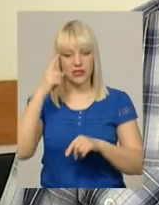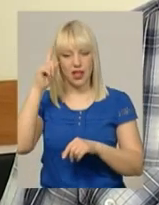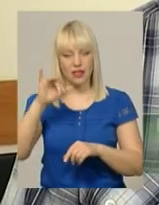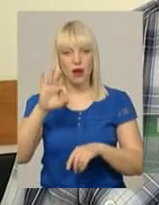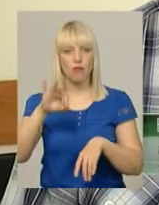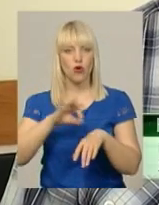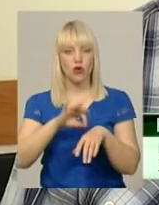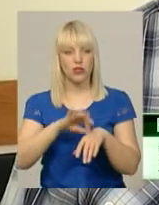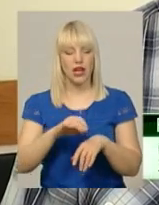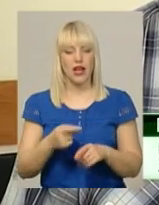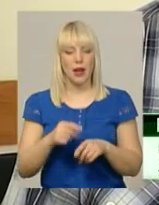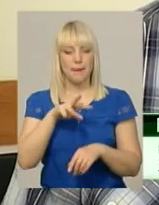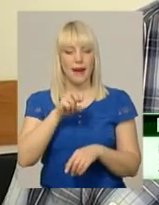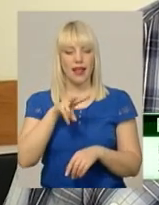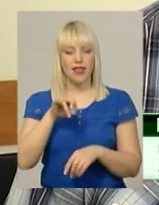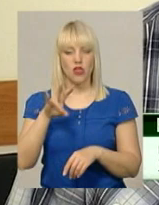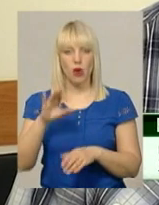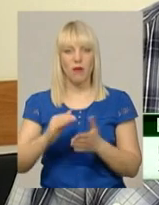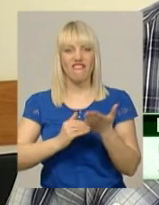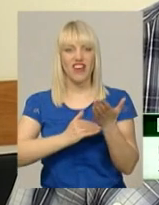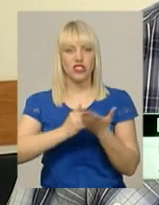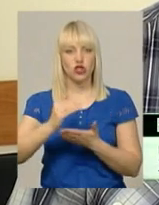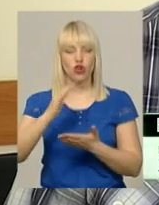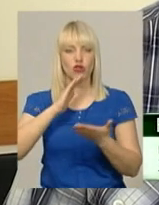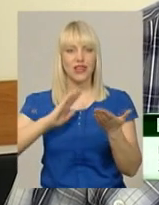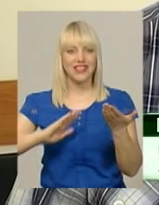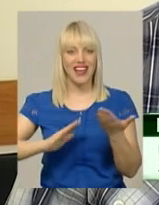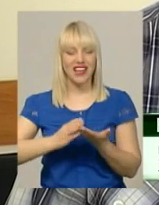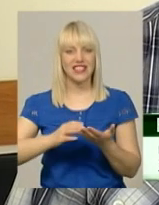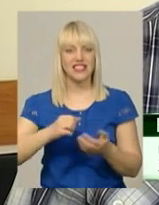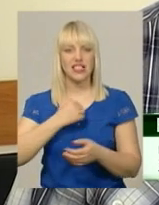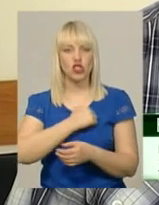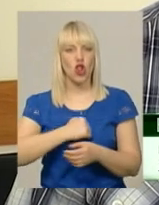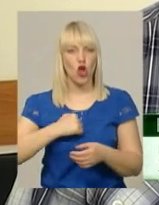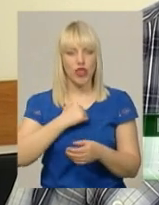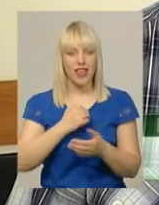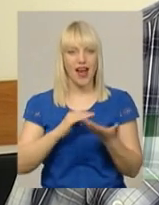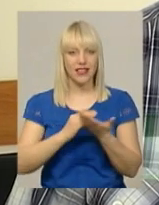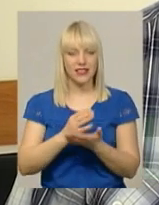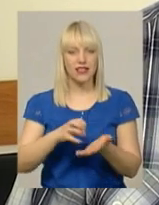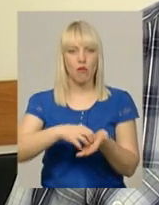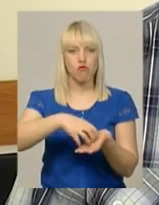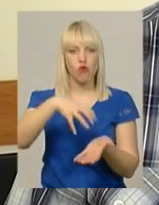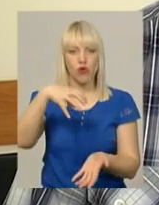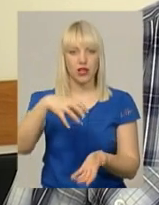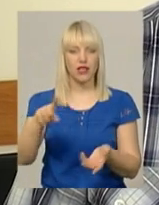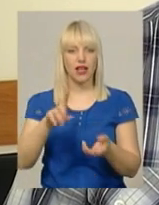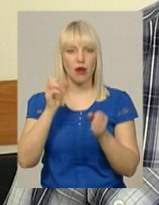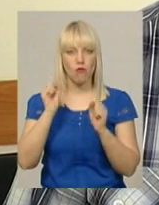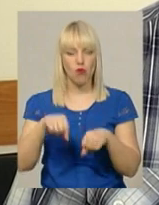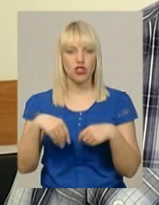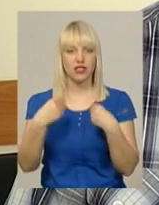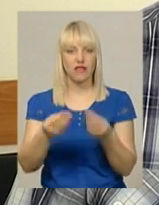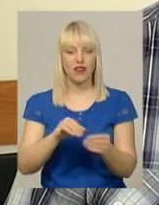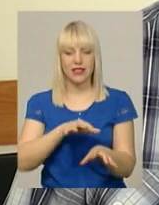високозлоякісна пухлина, яка може давати і метастази в різні органи, і в головний мозок, і в генії, і в нирки. І